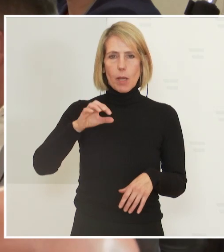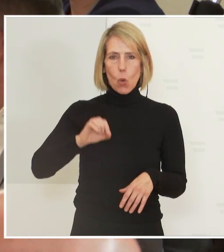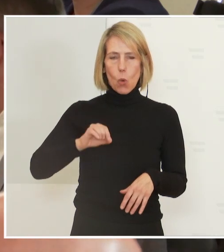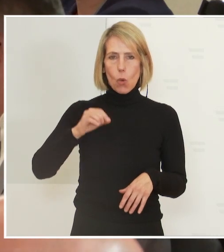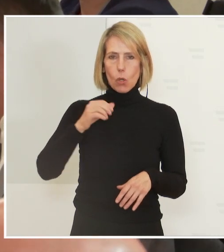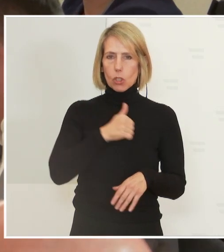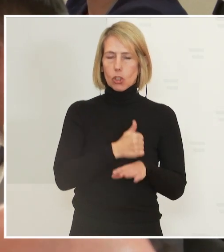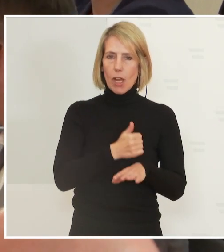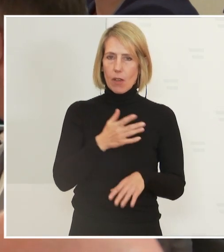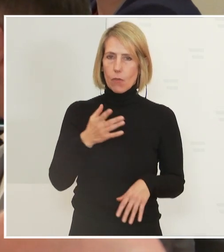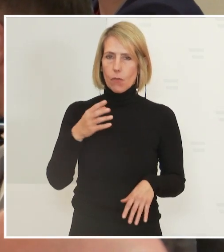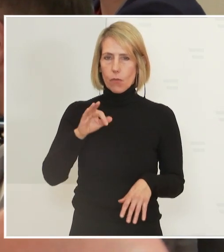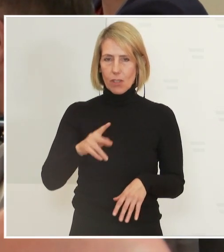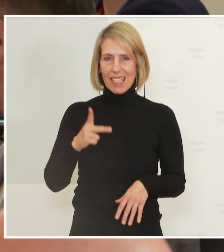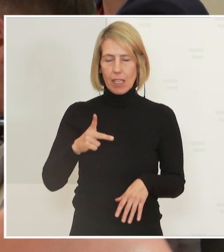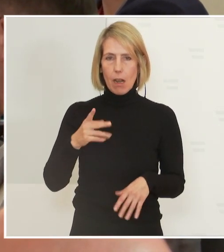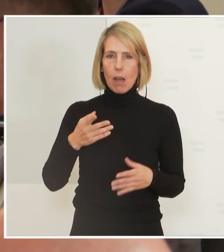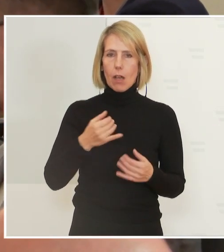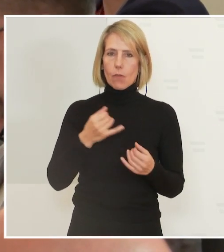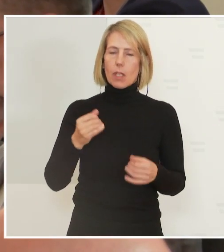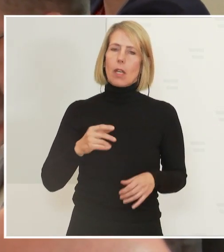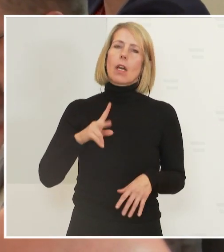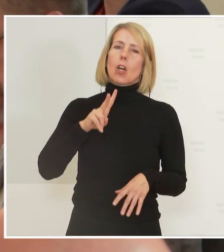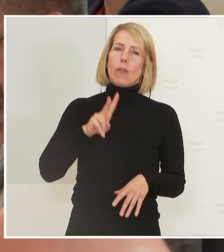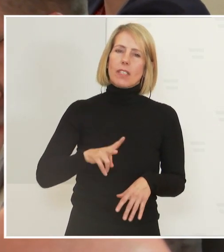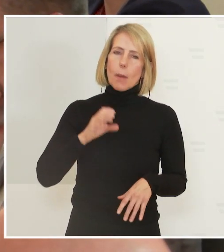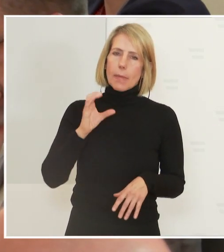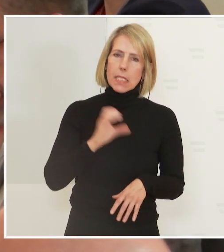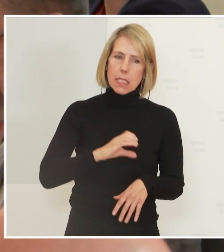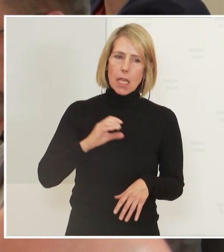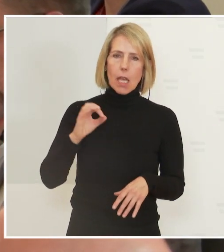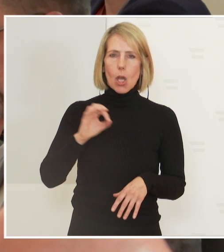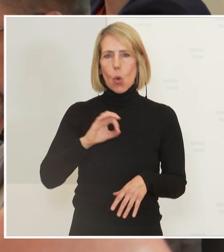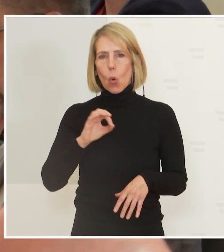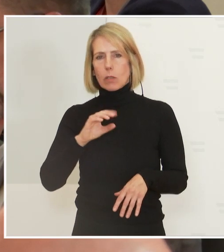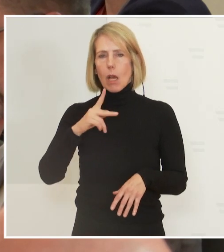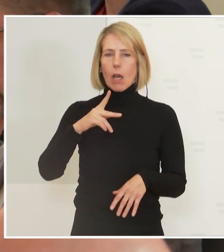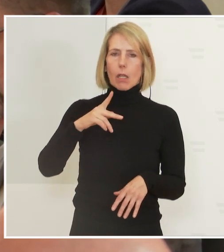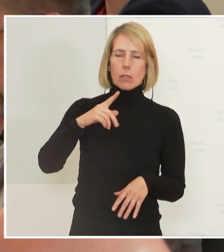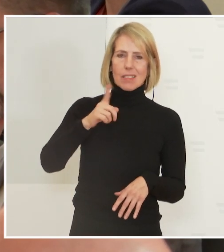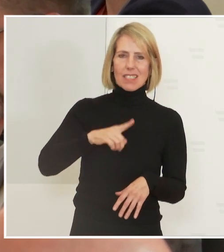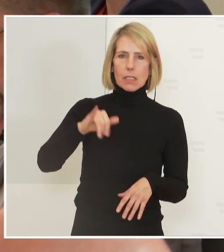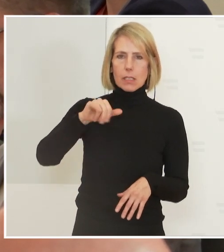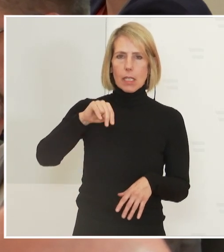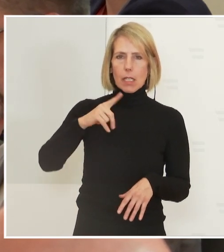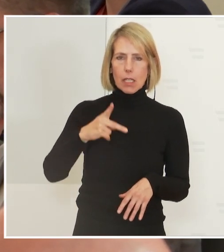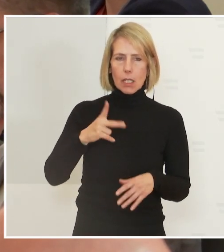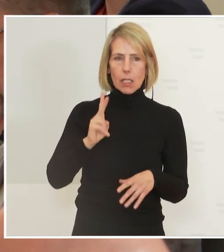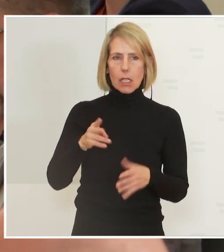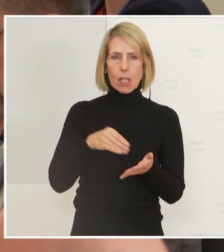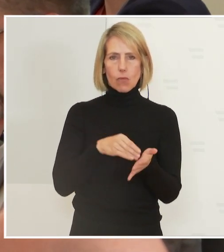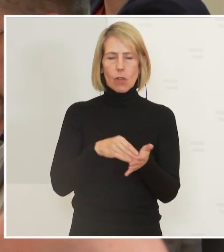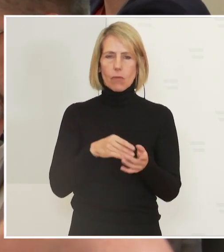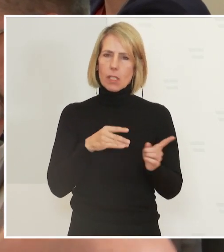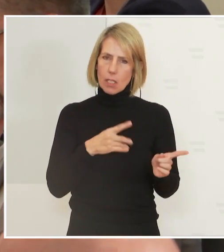dass man Vitamin D, Vitamin C oder auch Zink einsetzen könne, um eine Corona-Erkrankung zu behandeln. Sie haben vor sechs Tagen